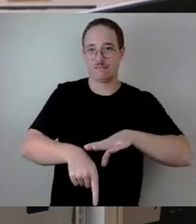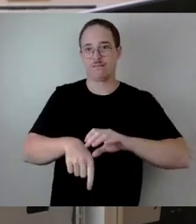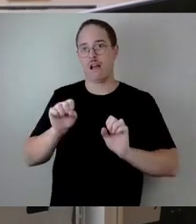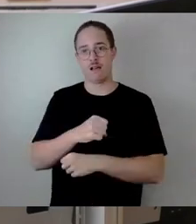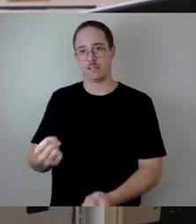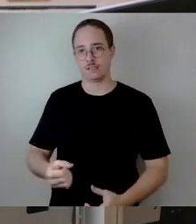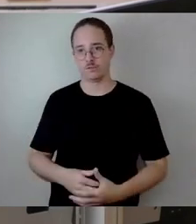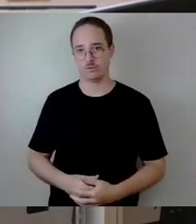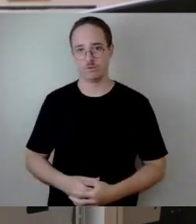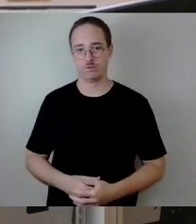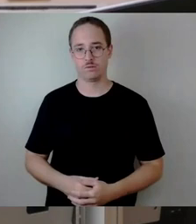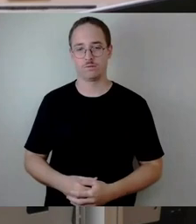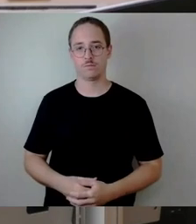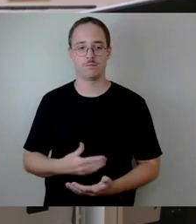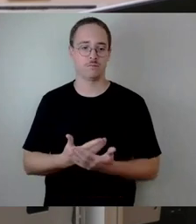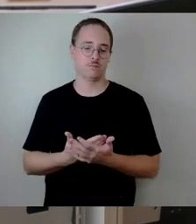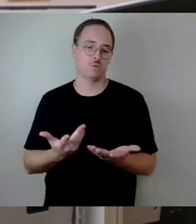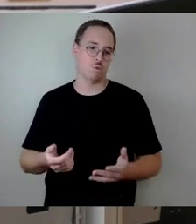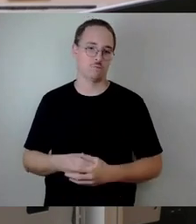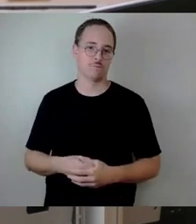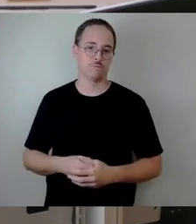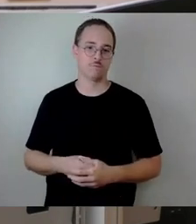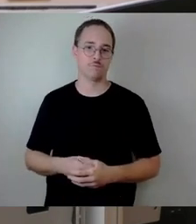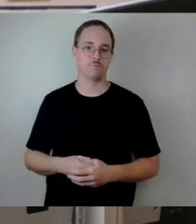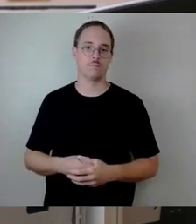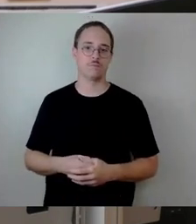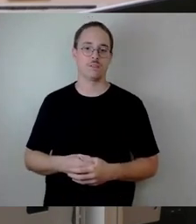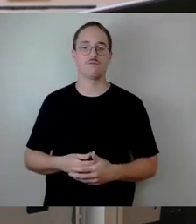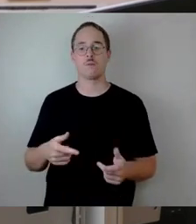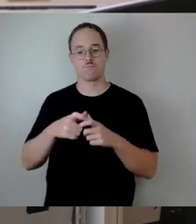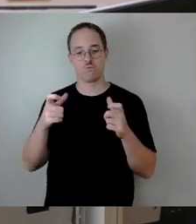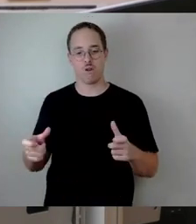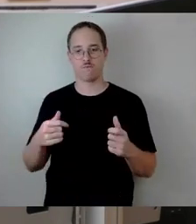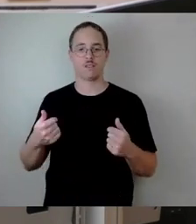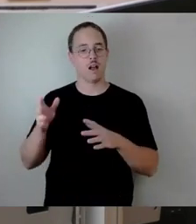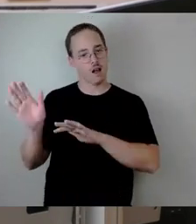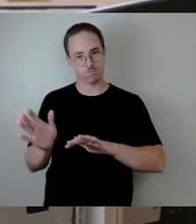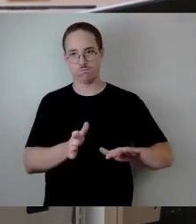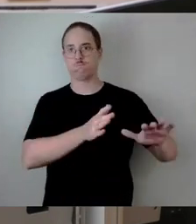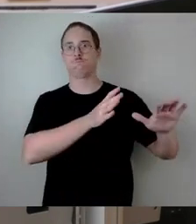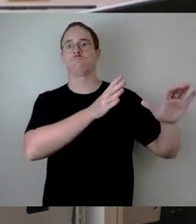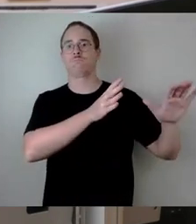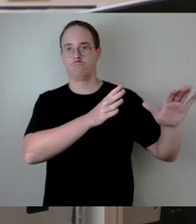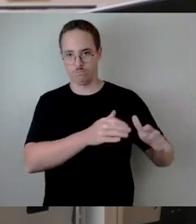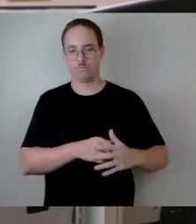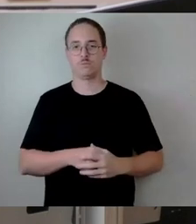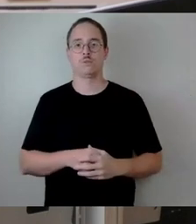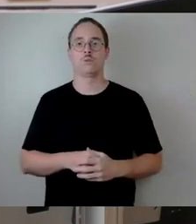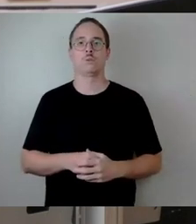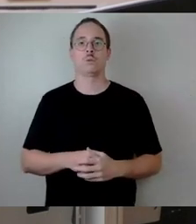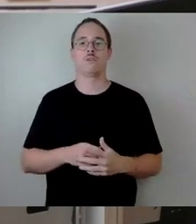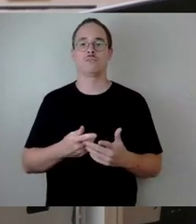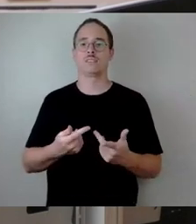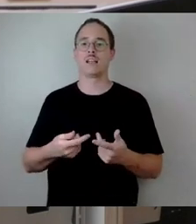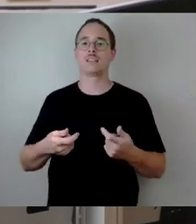und so war es auch am Zug B und A, wir räumen die Brücke ab. Die Dichtung ist ja das A und O der Brücke. Wir kontrollieren die Risse und die